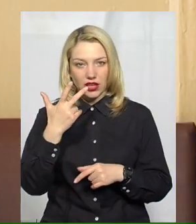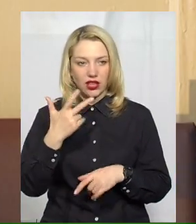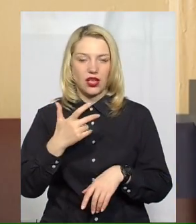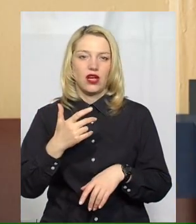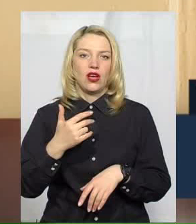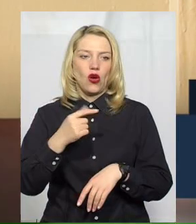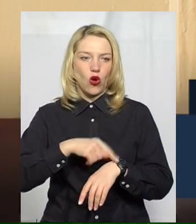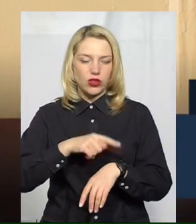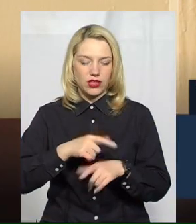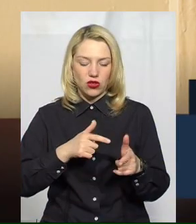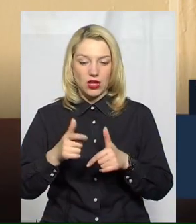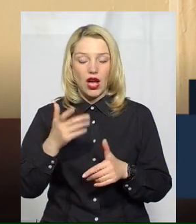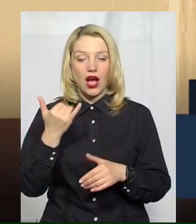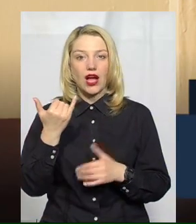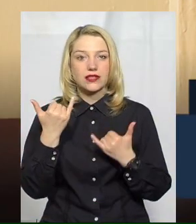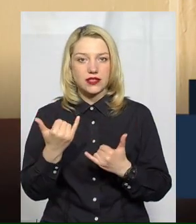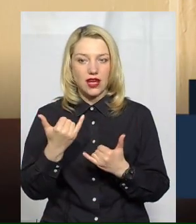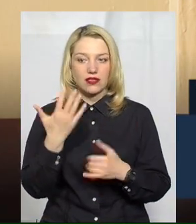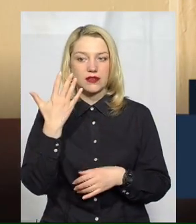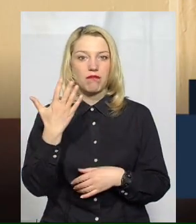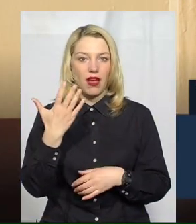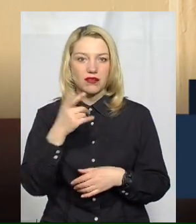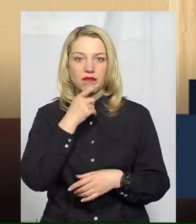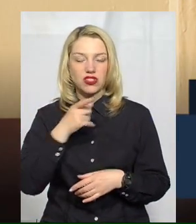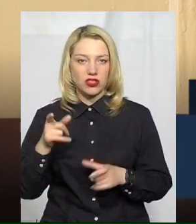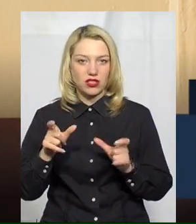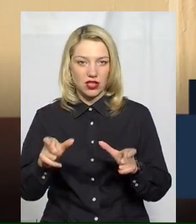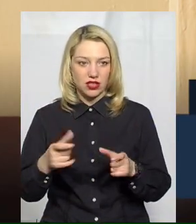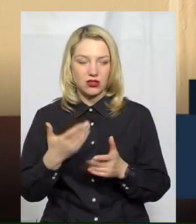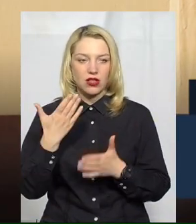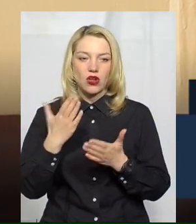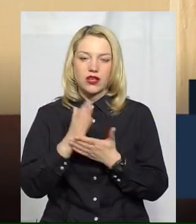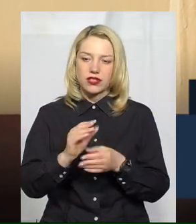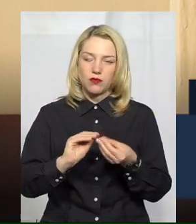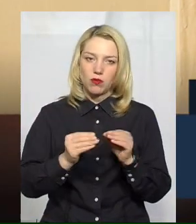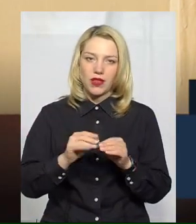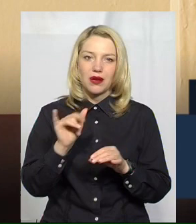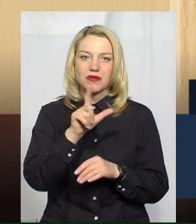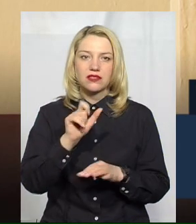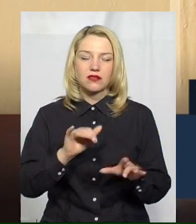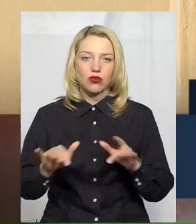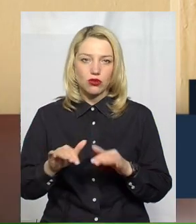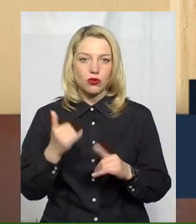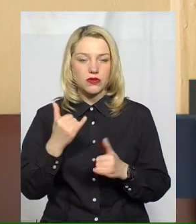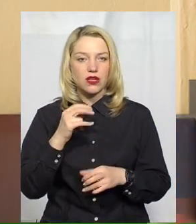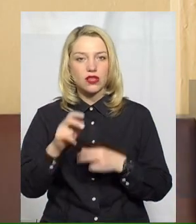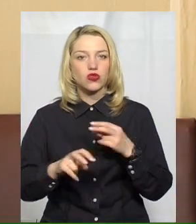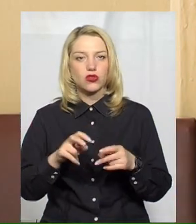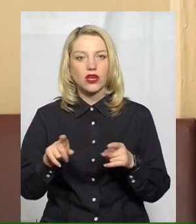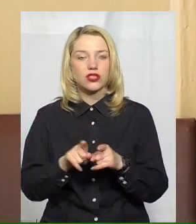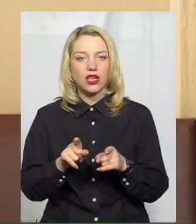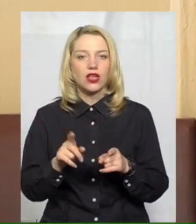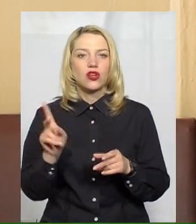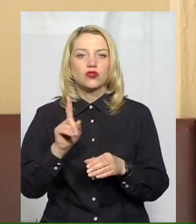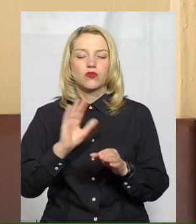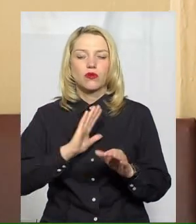Якщо є проблеми з рухом, наприклад, то шукає щось таке, щоб було менше писати,